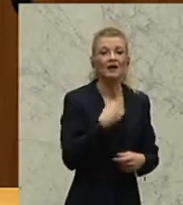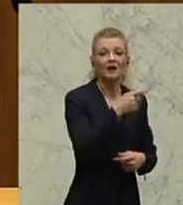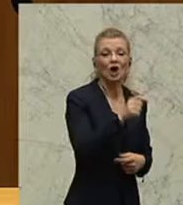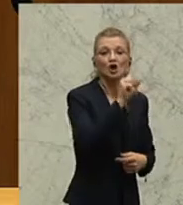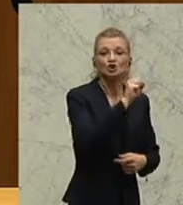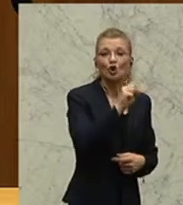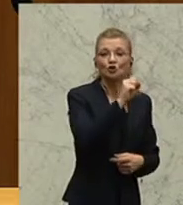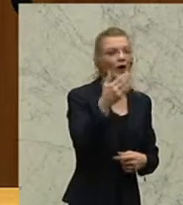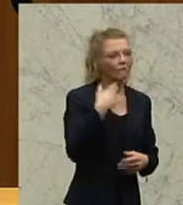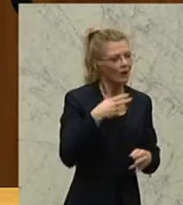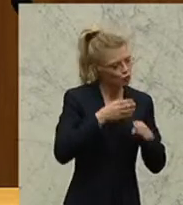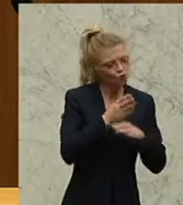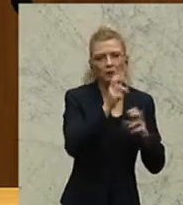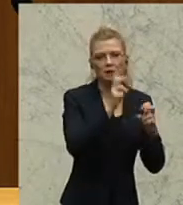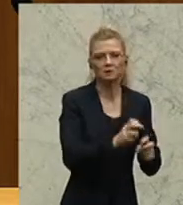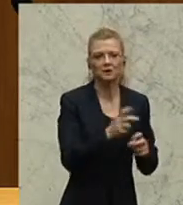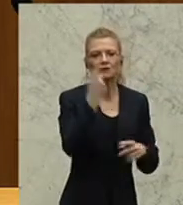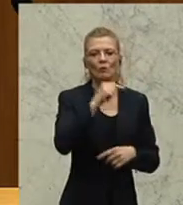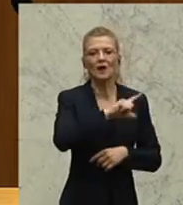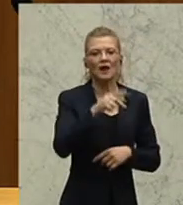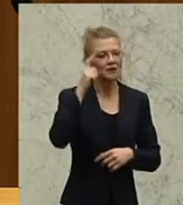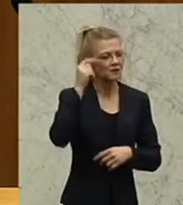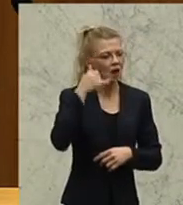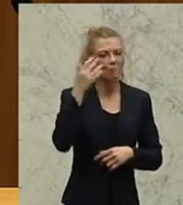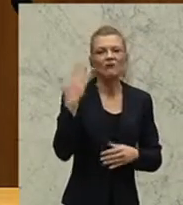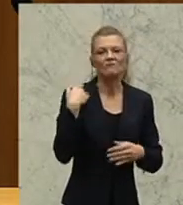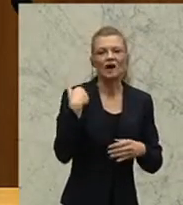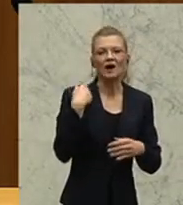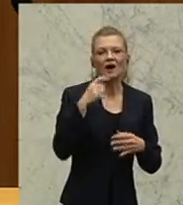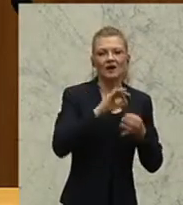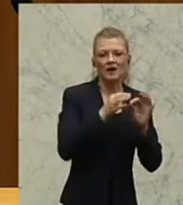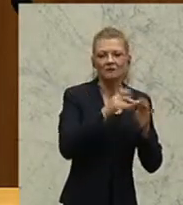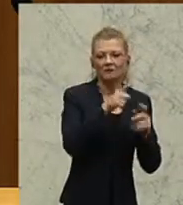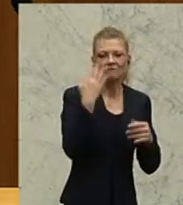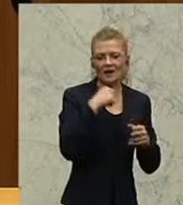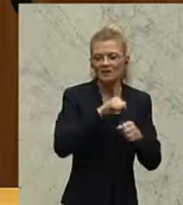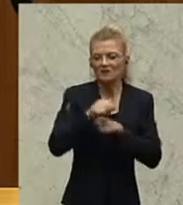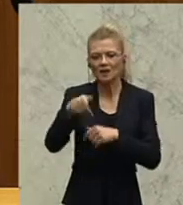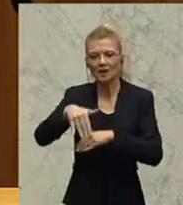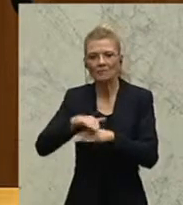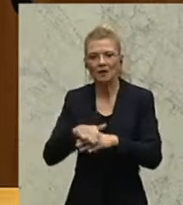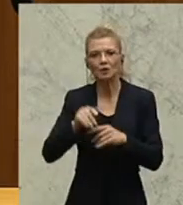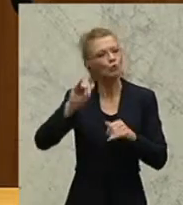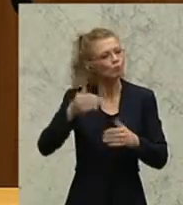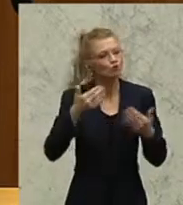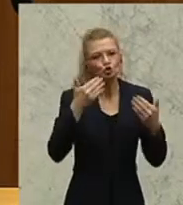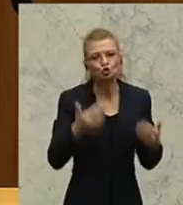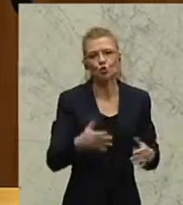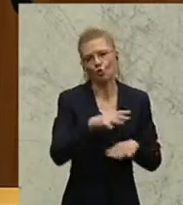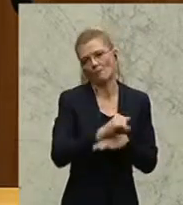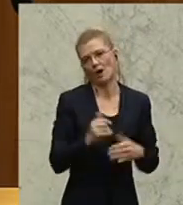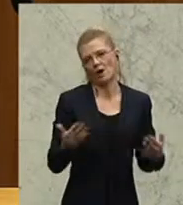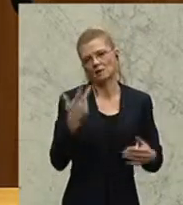hat die Gemeinde mehr oder weniger dazu gezwungen und veranlasst, dass sie praktisch dieses Schnäppchen